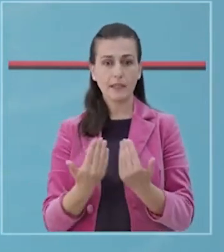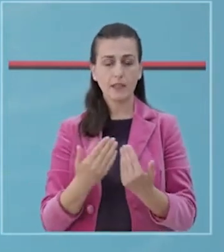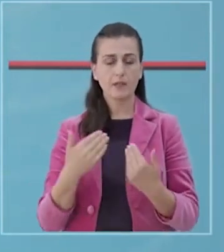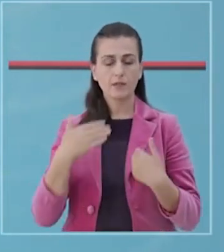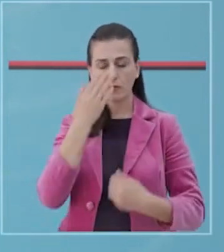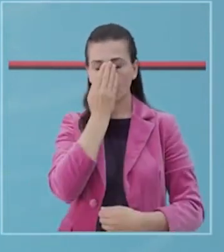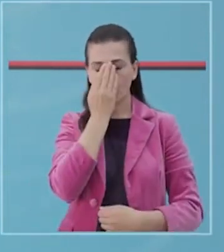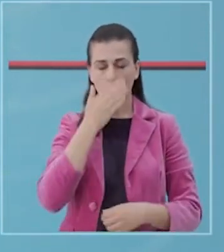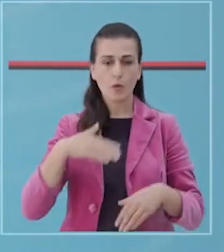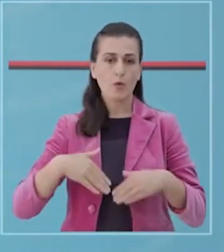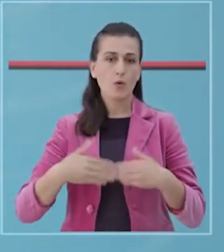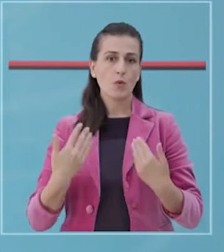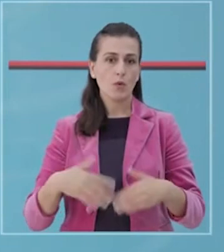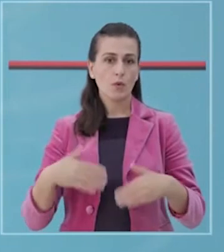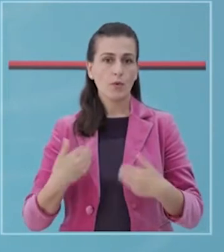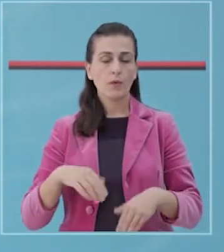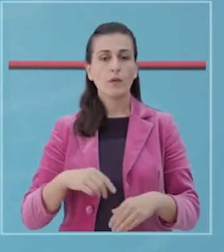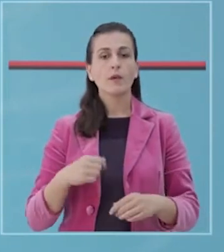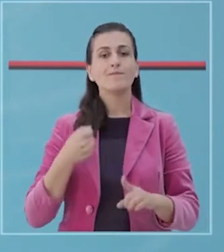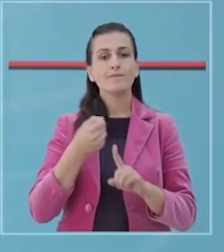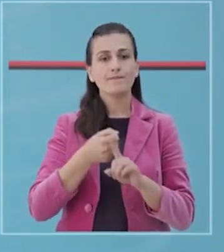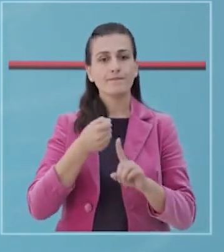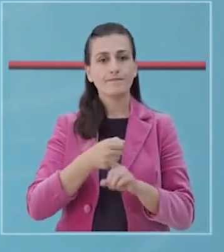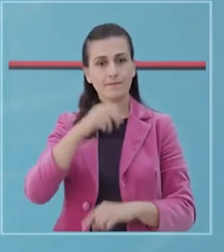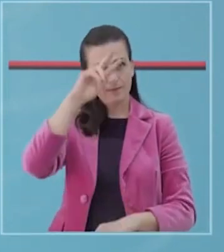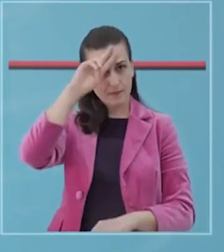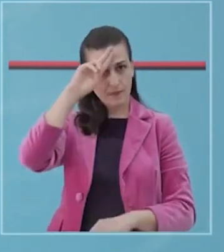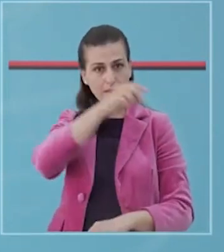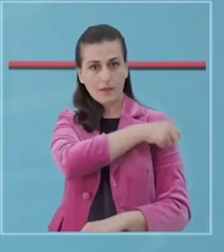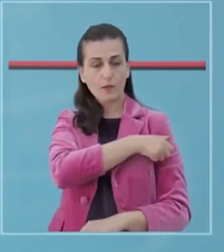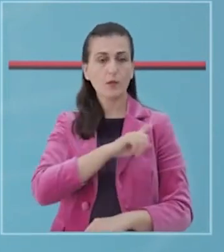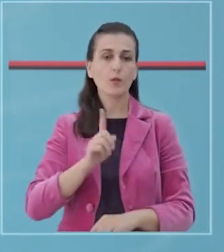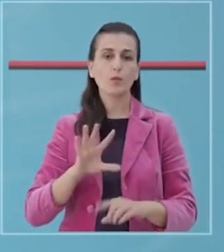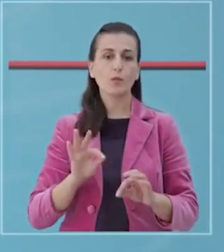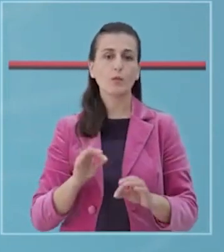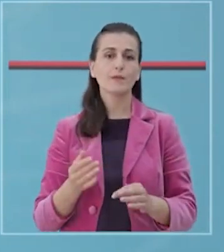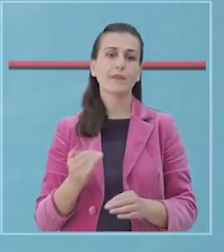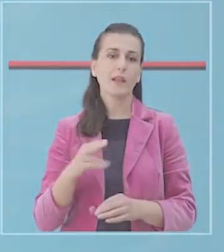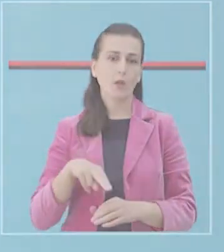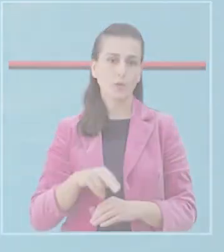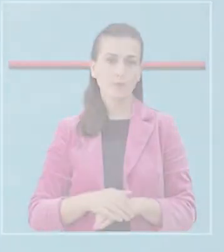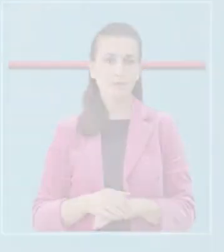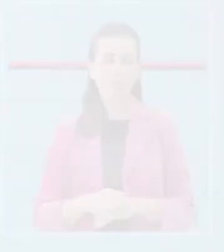të rëndë dhe e intubuar, pavarësisht për kujtesjeve të mjekve nuk ka mundur të mbjetojë.